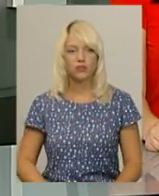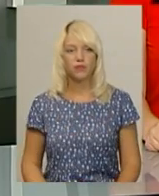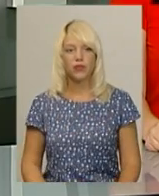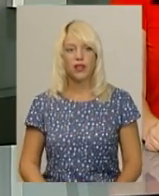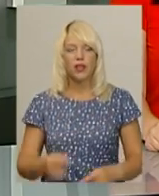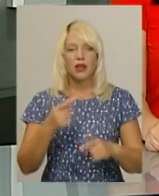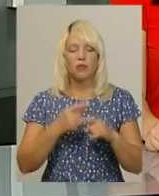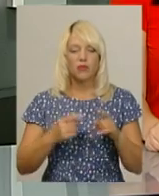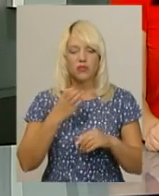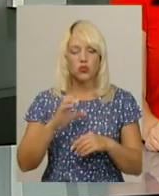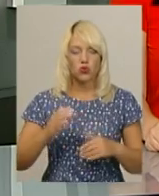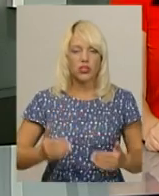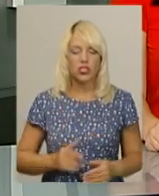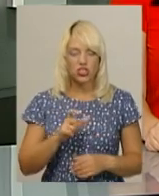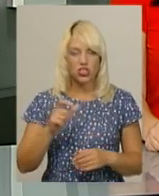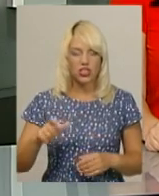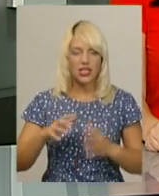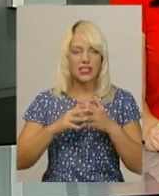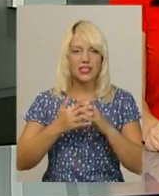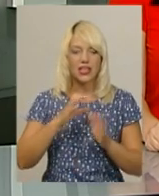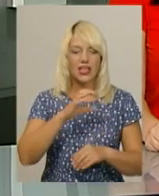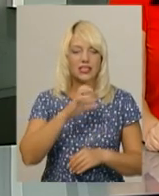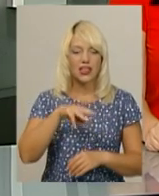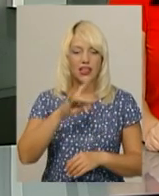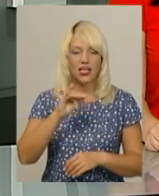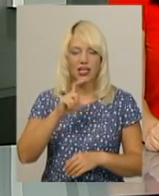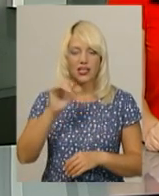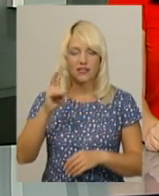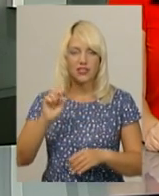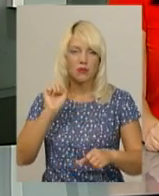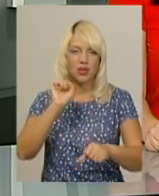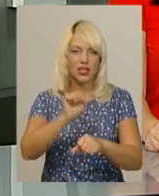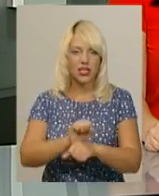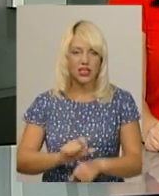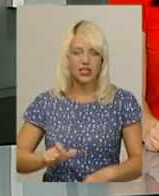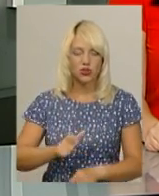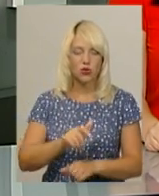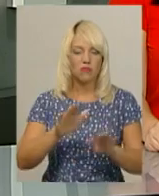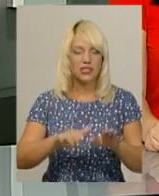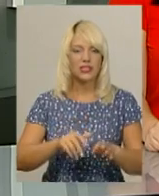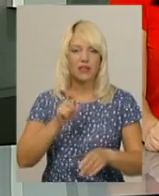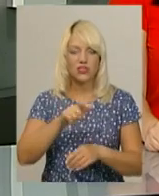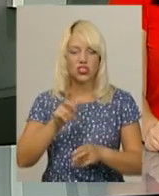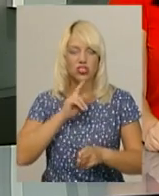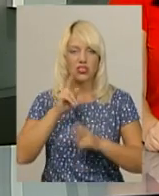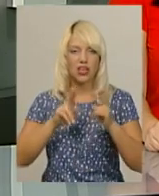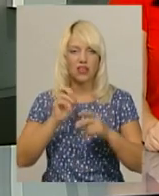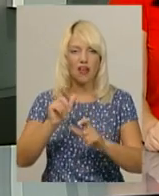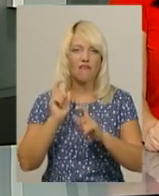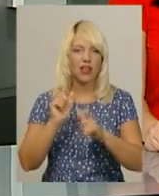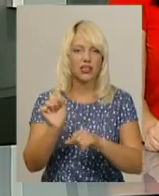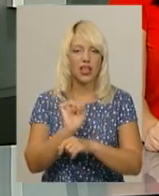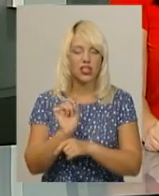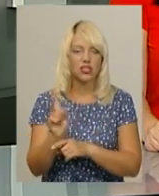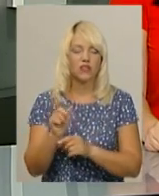Півсотні жителів села Стрихівці Ярмолонецького району перекрили дорогу. Місцеві жителі скаржаться на вантажівки, які щодня їздять